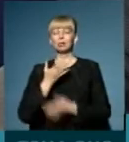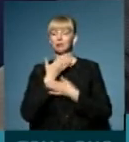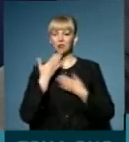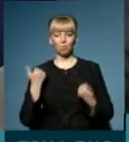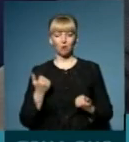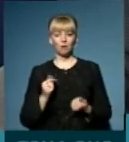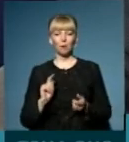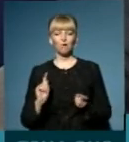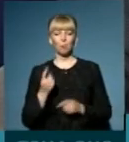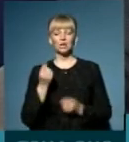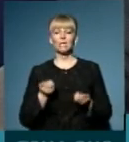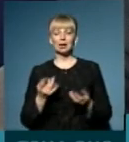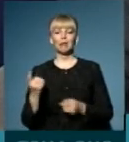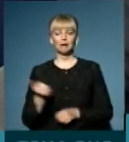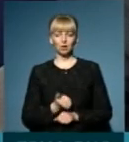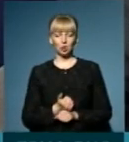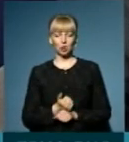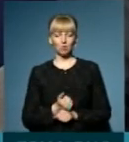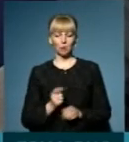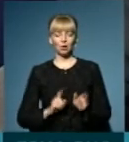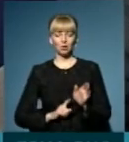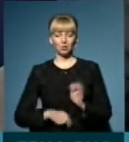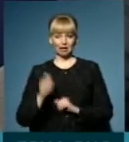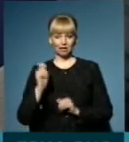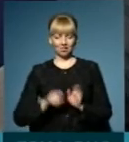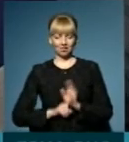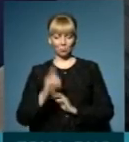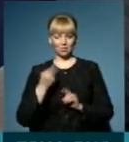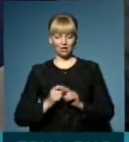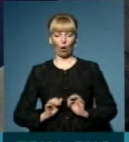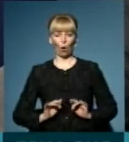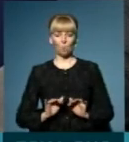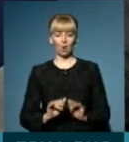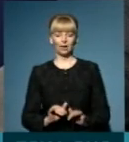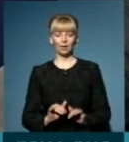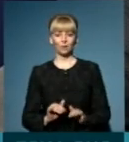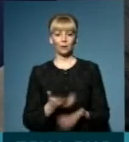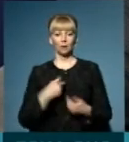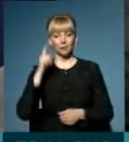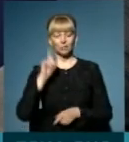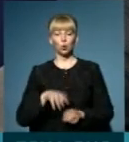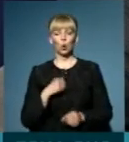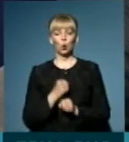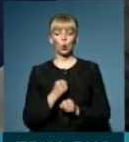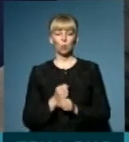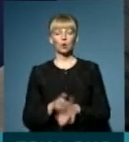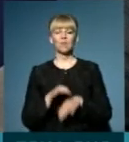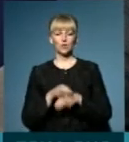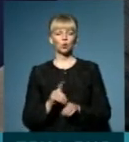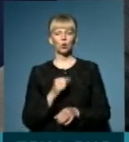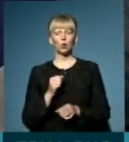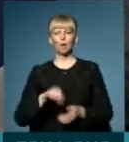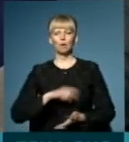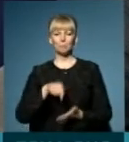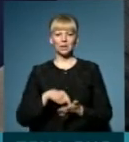перші декілька тижнів старту цієї кампанії. Ми знаємо, що робота ведеться, що